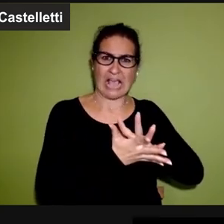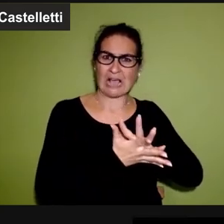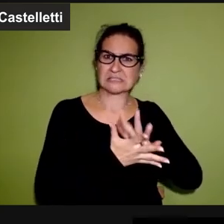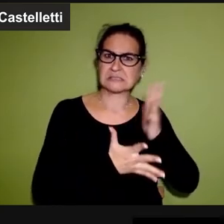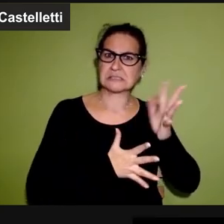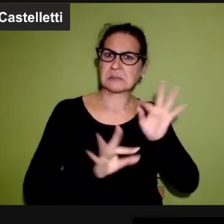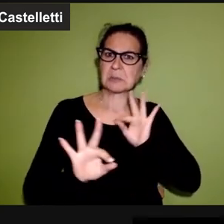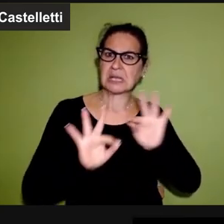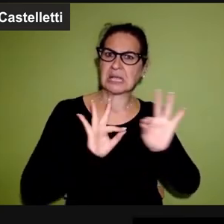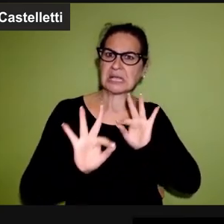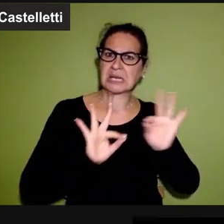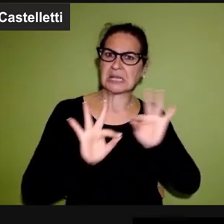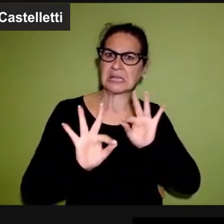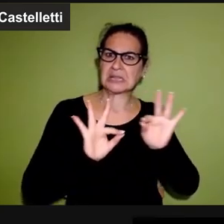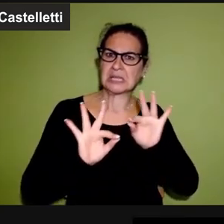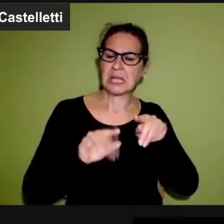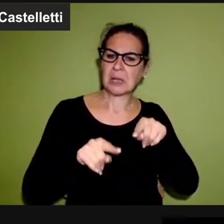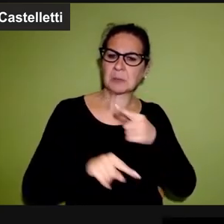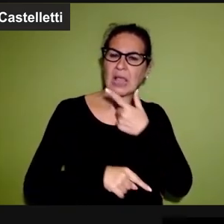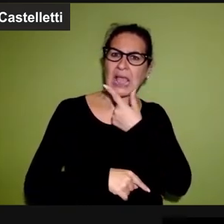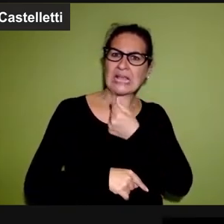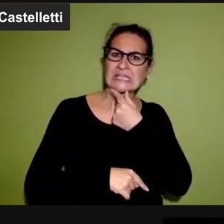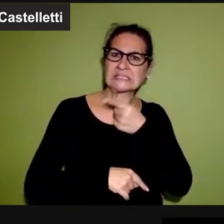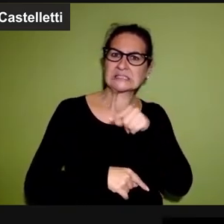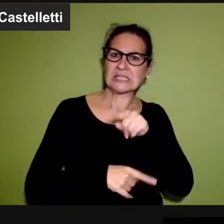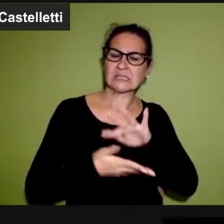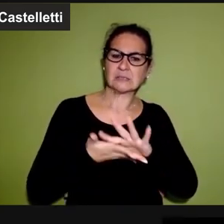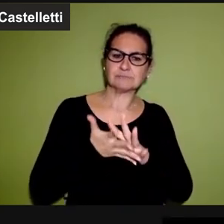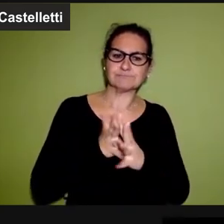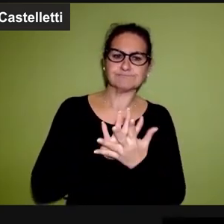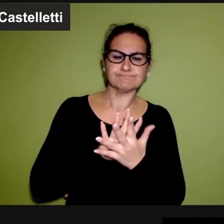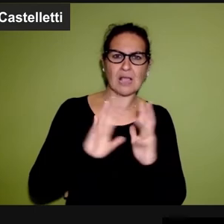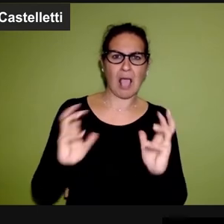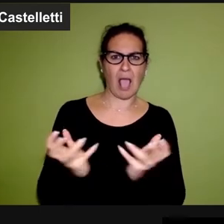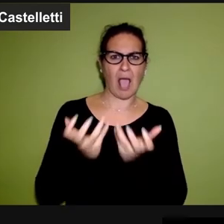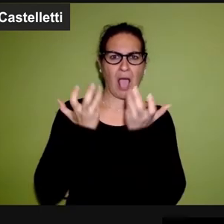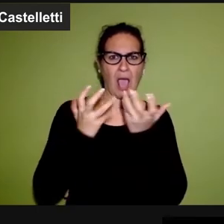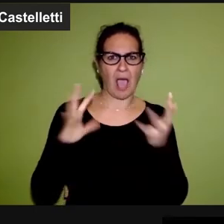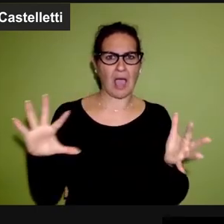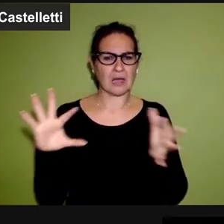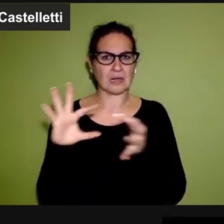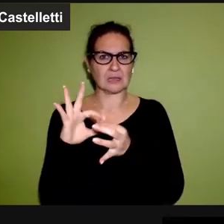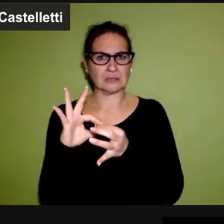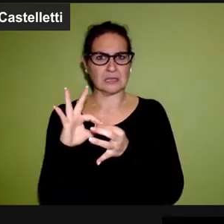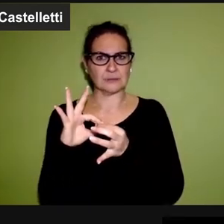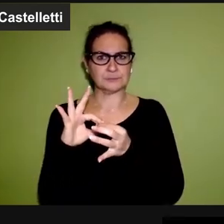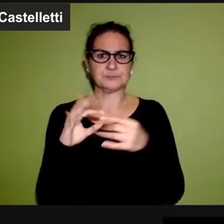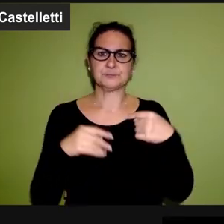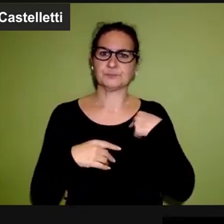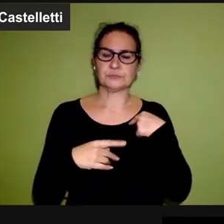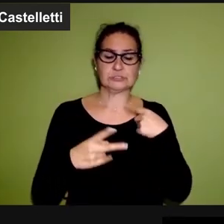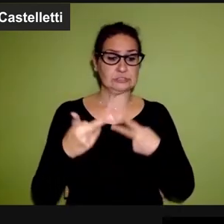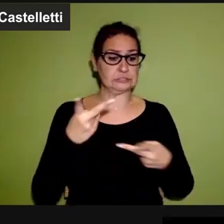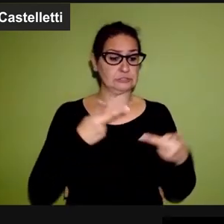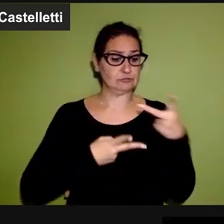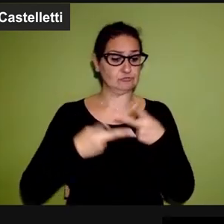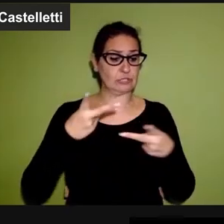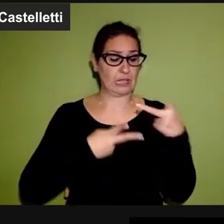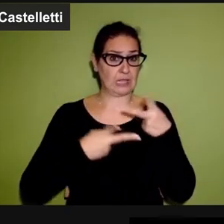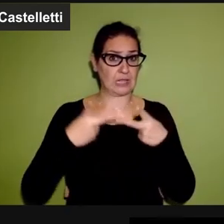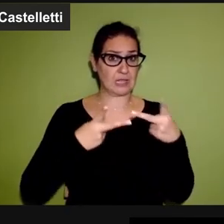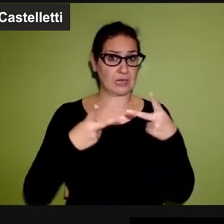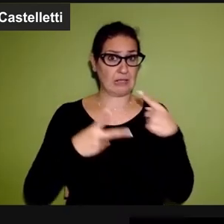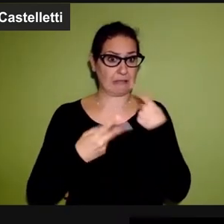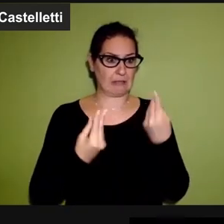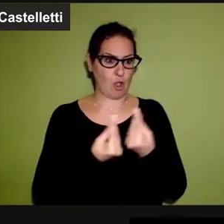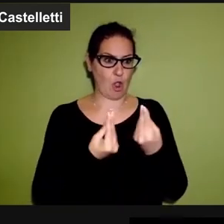vengono criticate se appaiono estetiche, vale a dire troppo simili all'arte. Io ho fatto delle ricerche